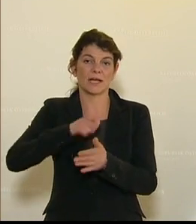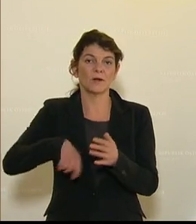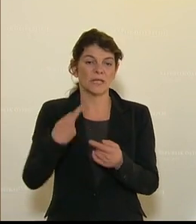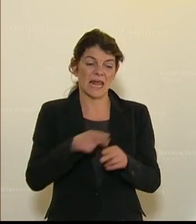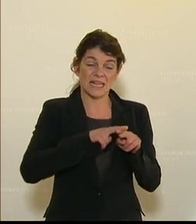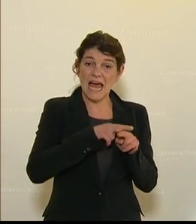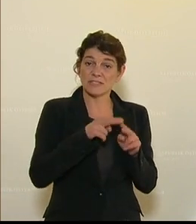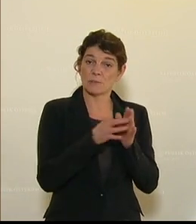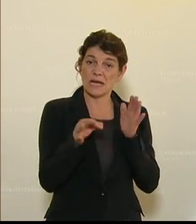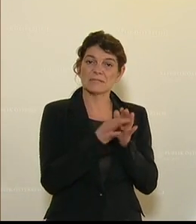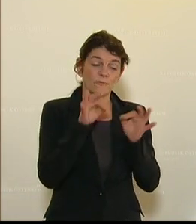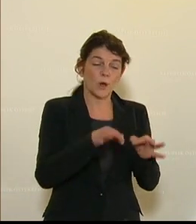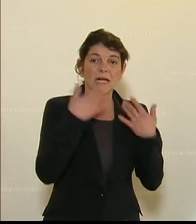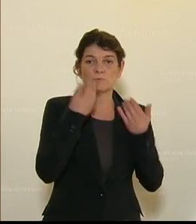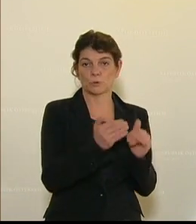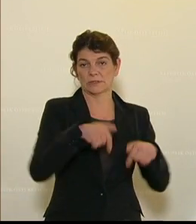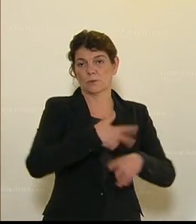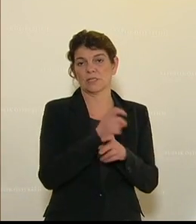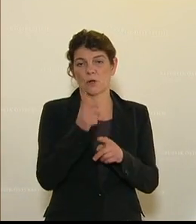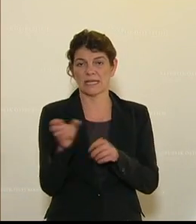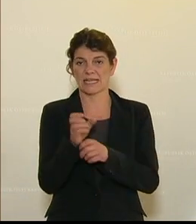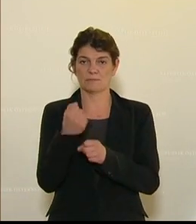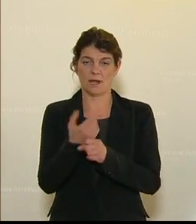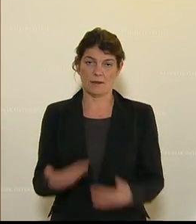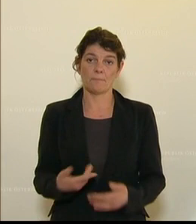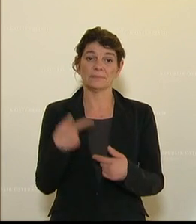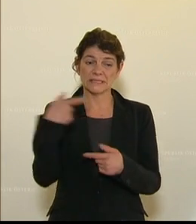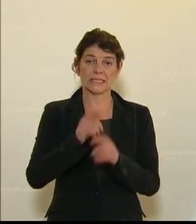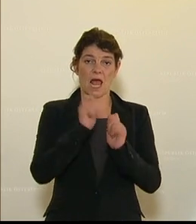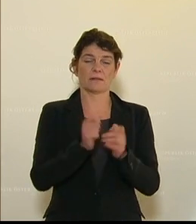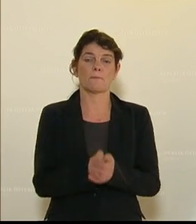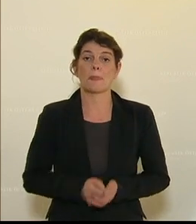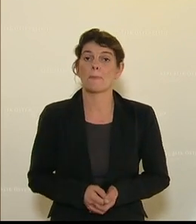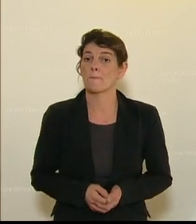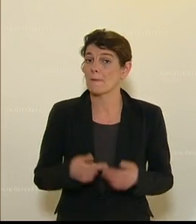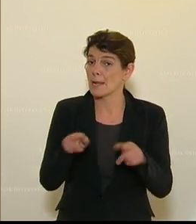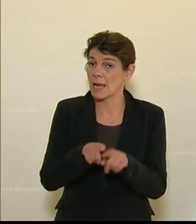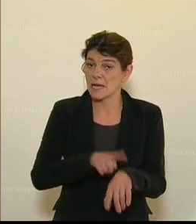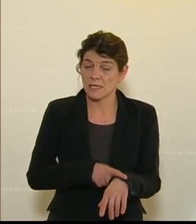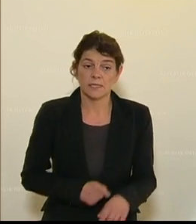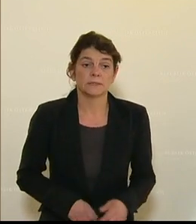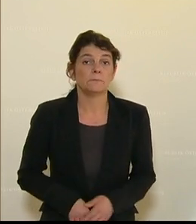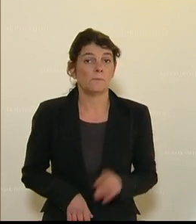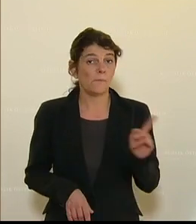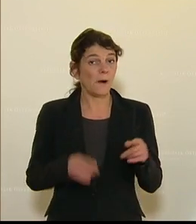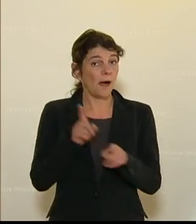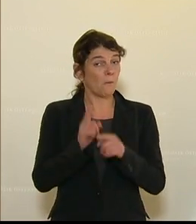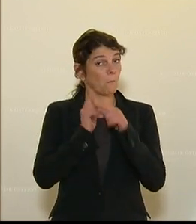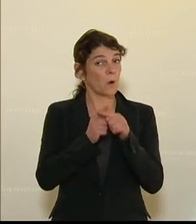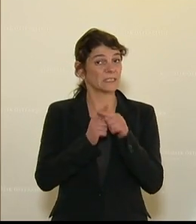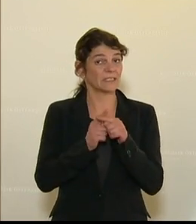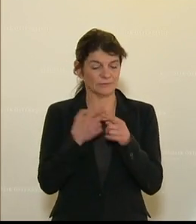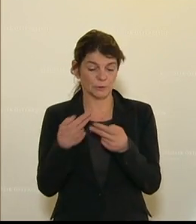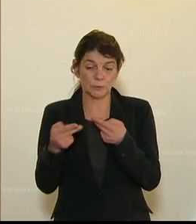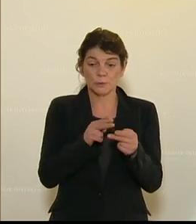Klimaschutz zu ersetzen. Das ist so viel zum Antrag. Und gleichzeitig haben Sie auch einen positiven,